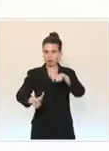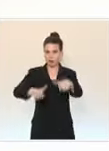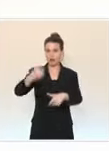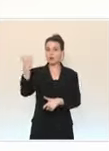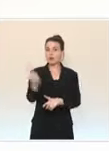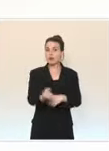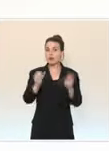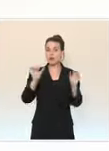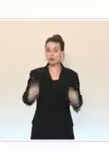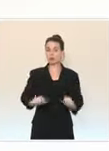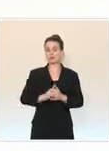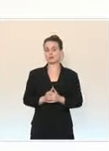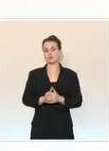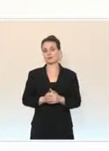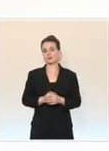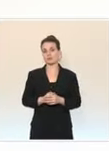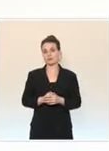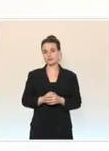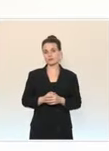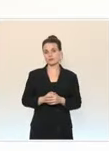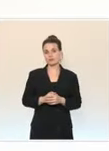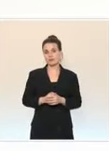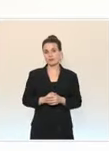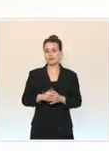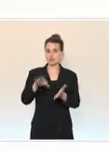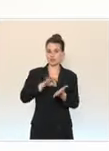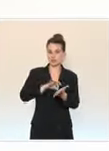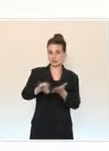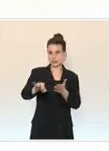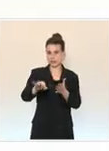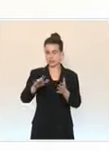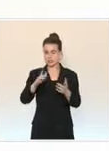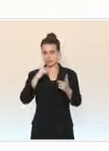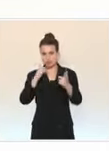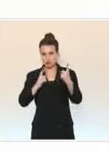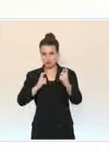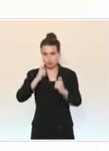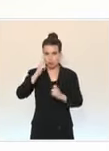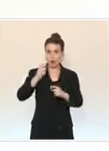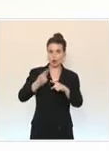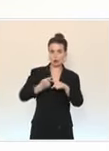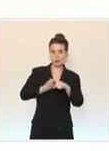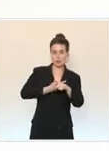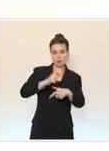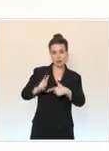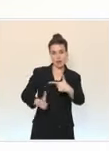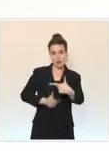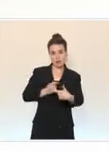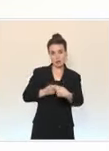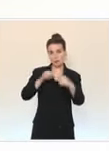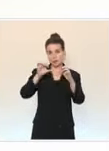adopter une stratégie prudente et progressive, prendre toutes les dispositions face au risque de résurgence